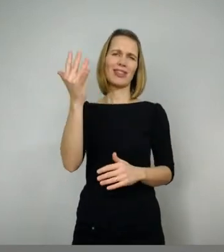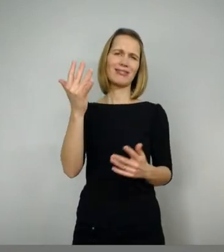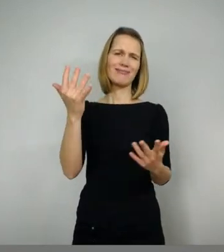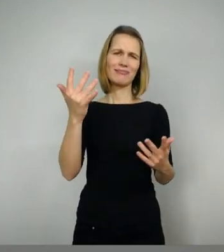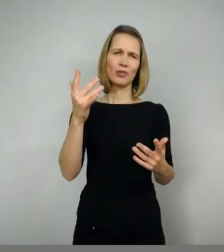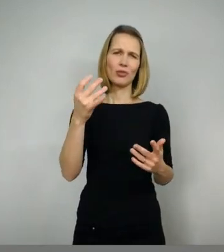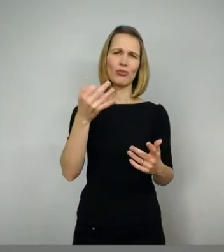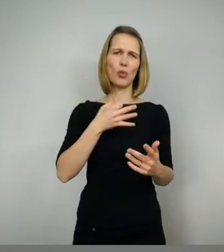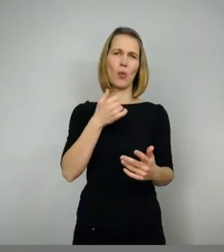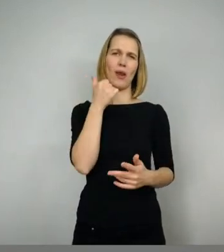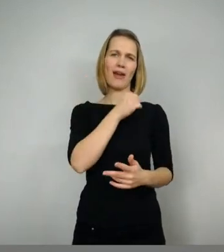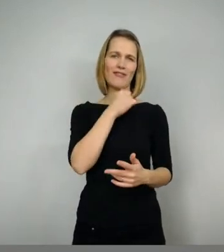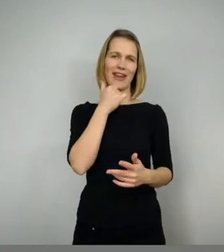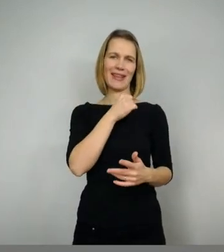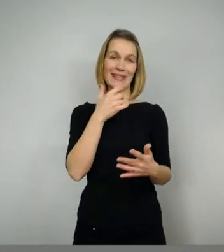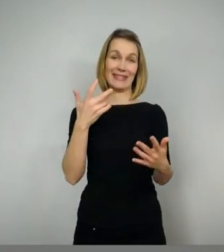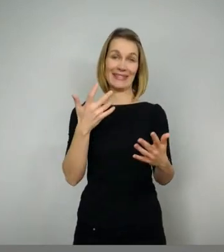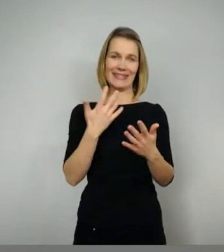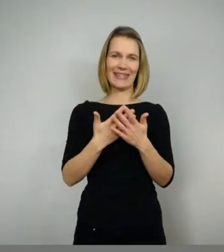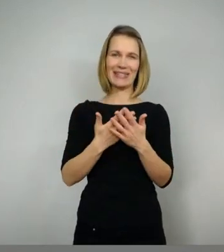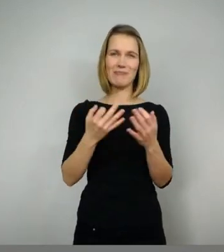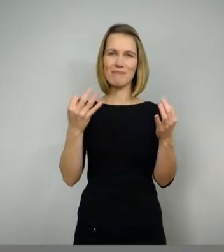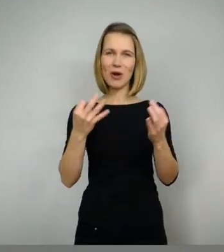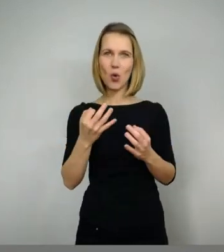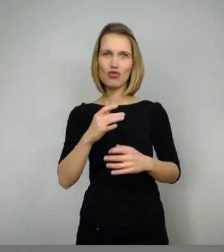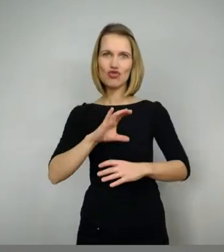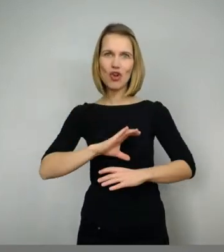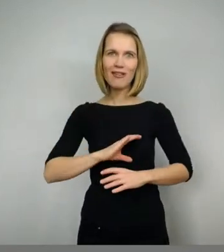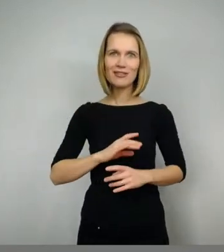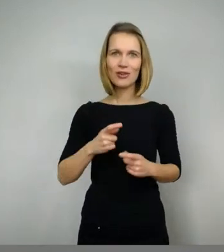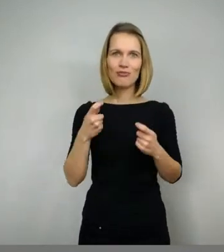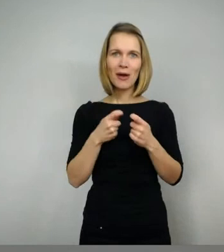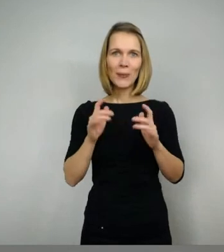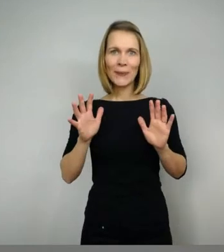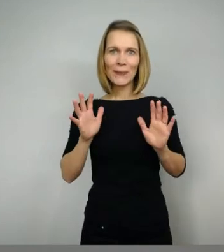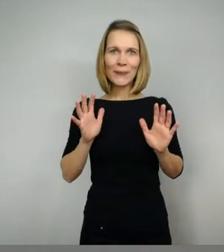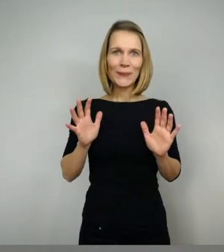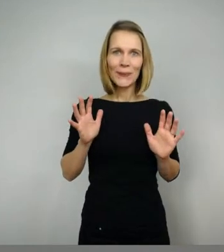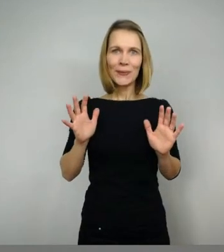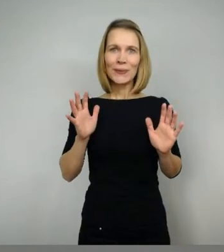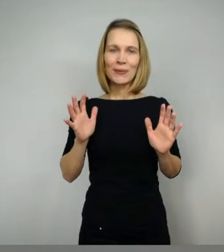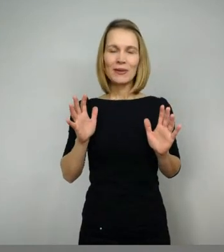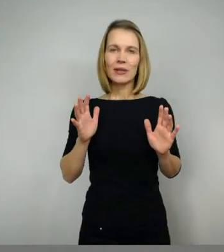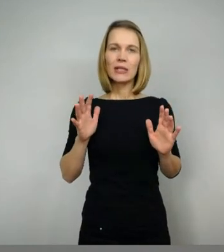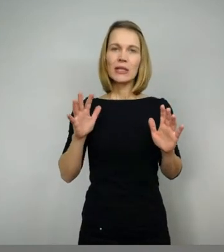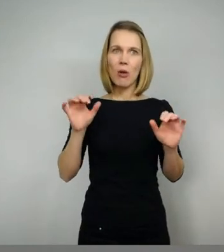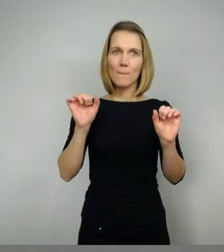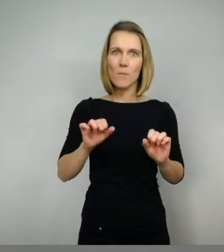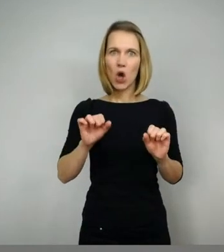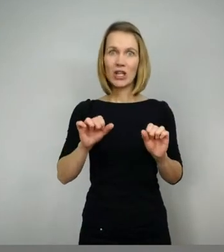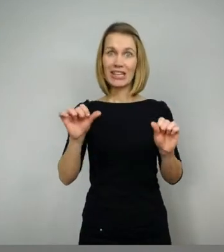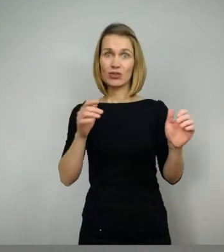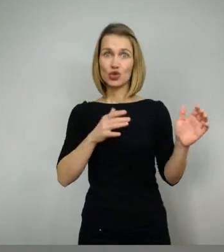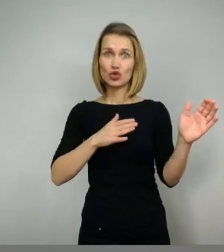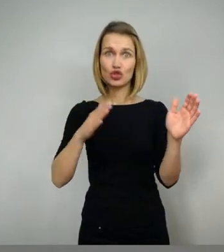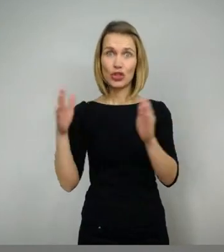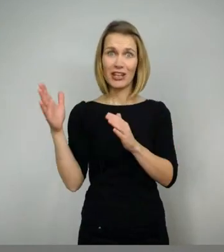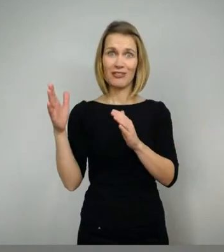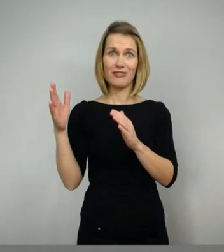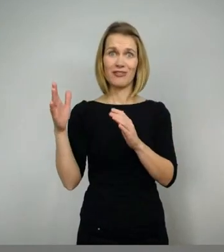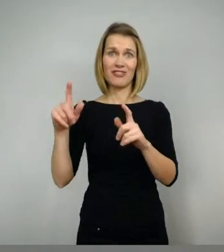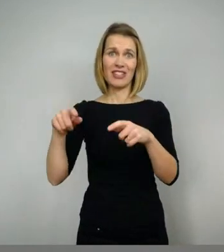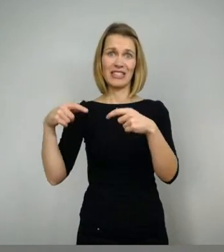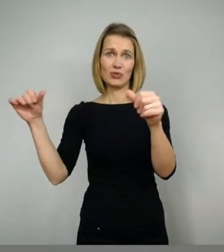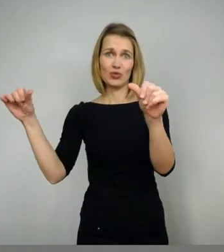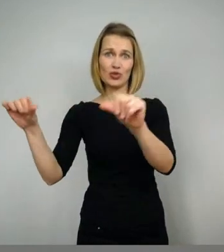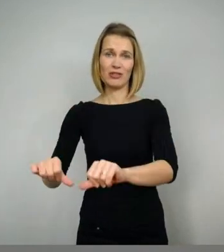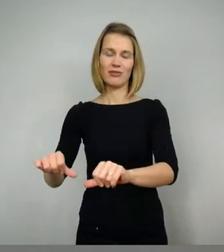zumindest immer die Chance geben, damit Spannung überhaupt entstehen kann, dass es auch schlecht ausgehen könnte, was es dann in den meisten Fällen für die Helden nicht